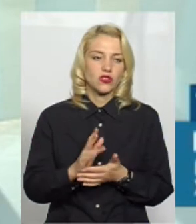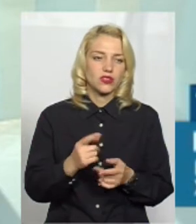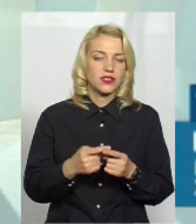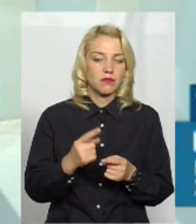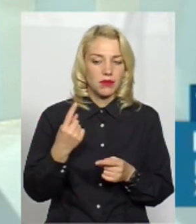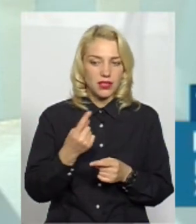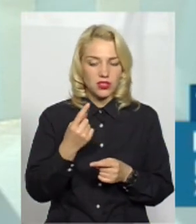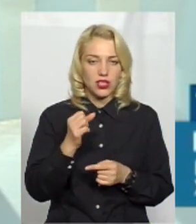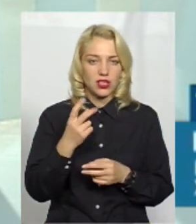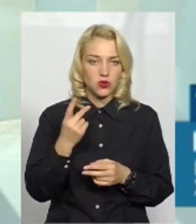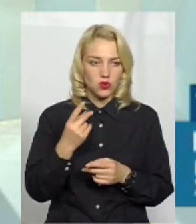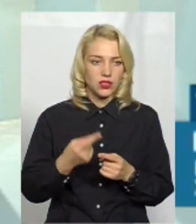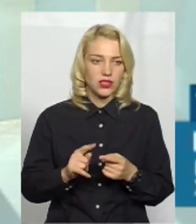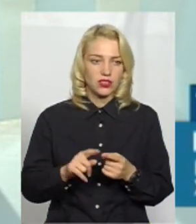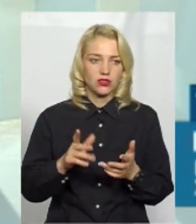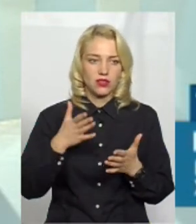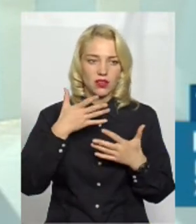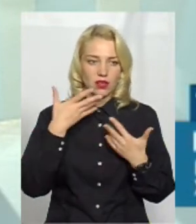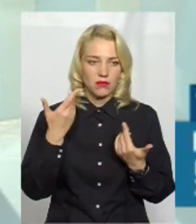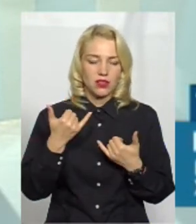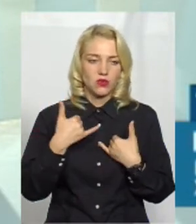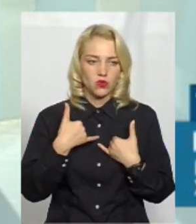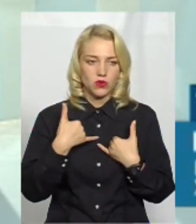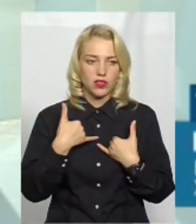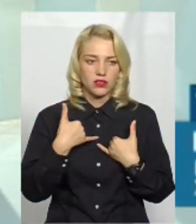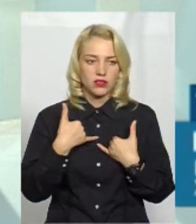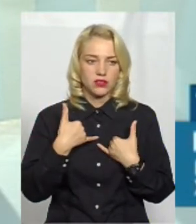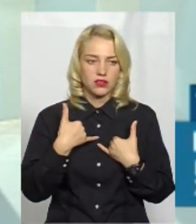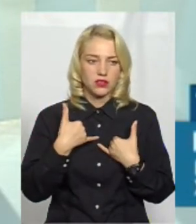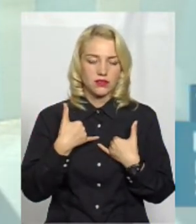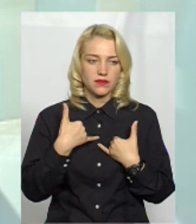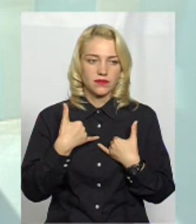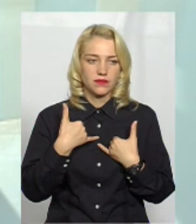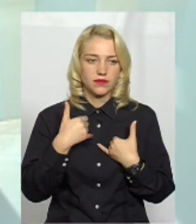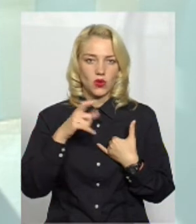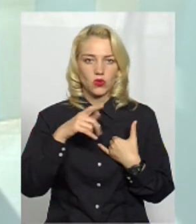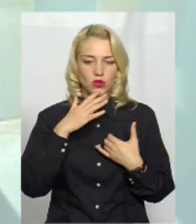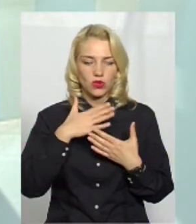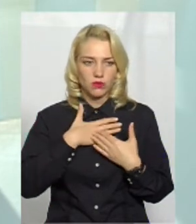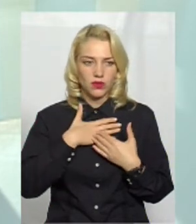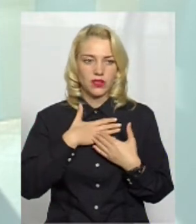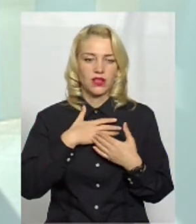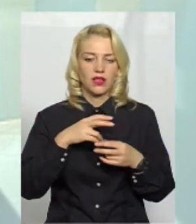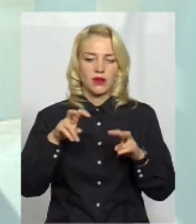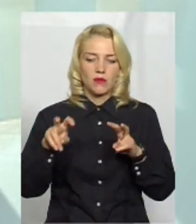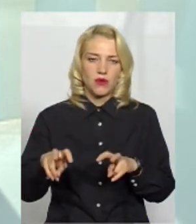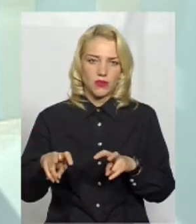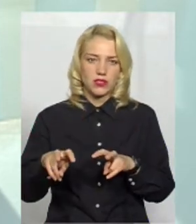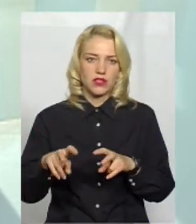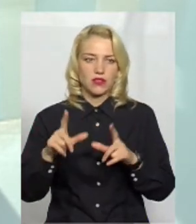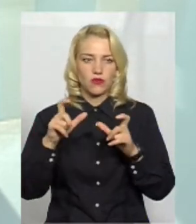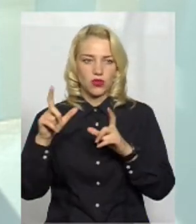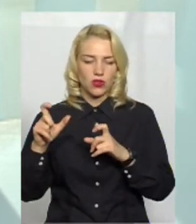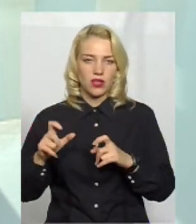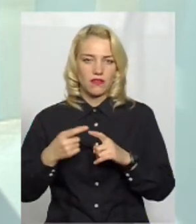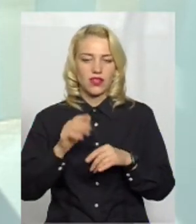Це перше. А друге – те, що ламають. Нас любили пофотографуватись, діток посадити на той каркас. Тим